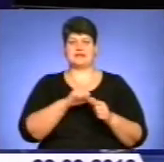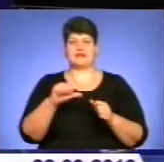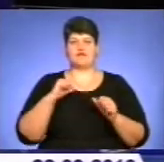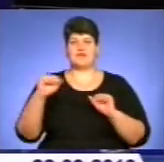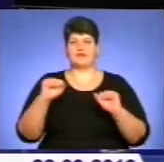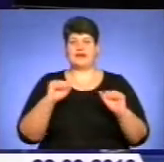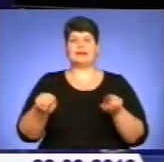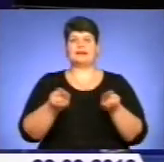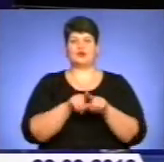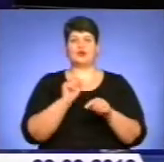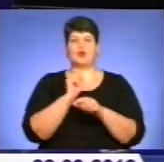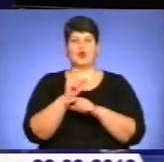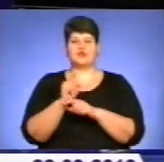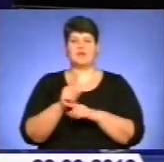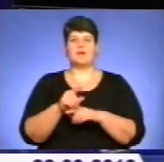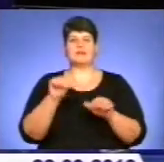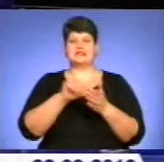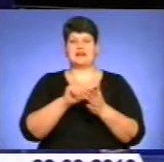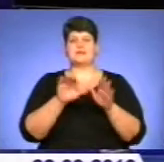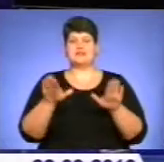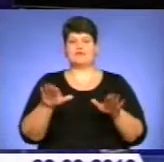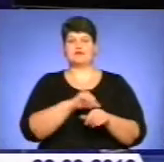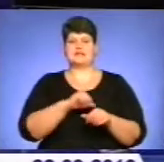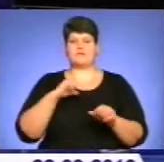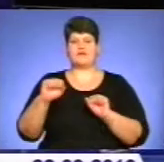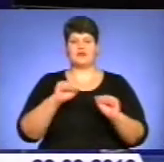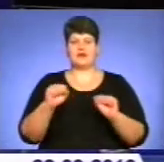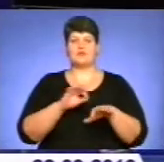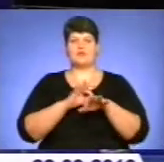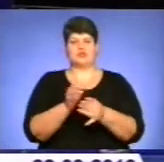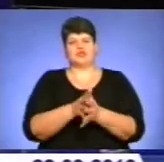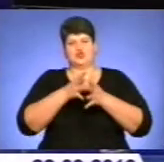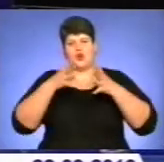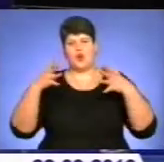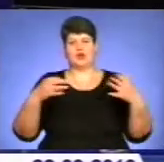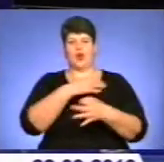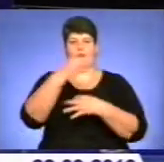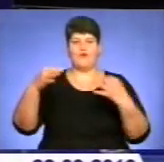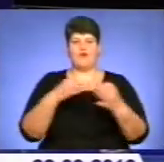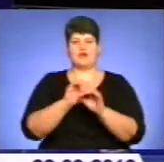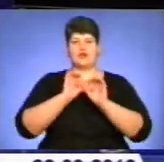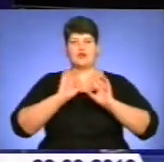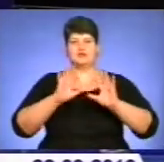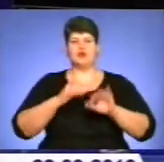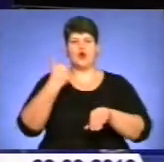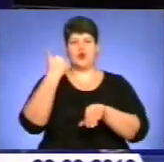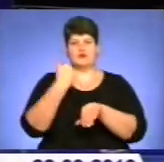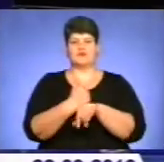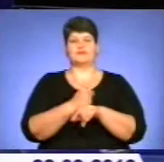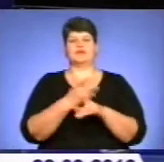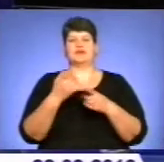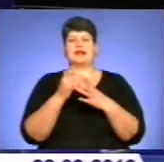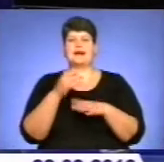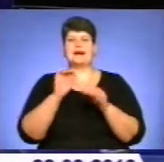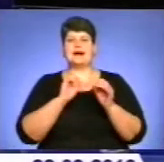глава держави доручив представникам місцевого самоврядування провести широке обговорення та роз'яснення основних позицій реформи. Адже вона